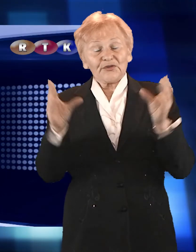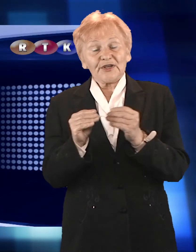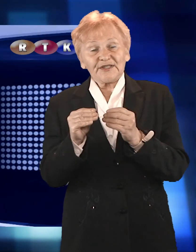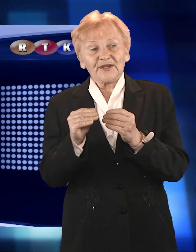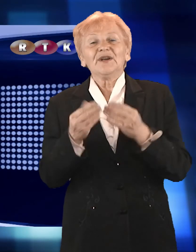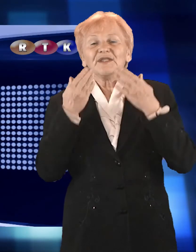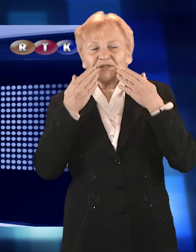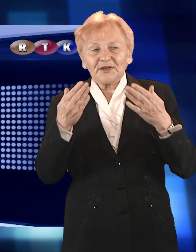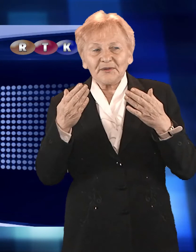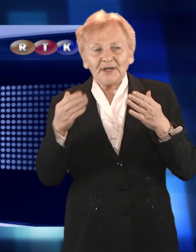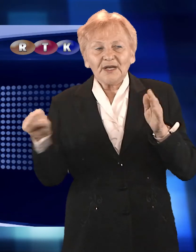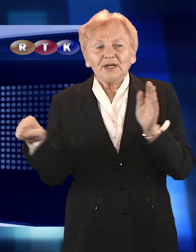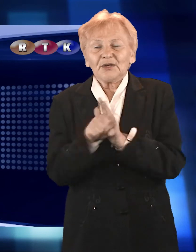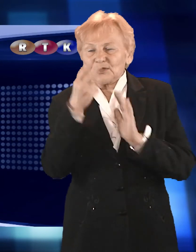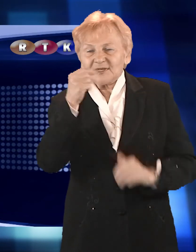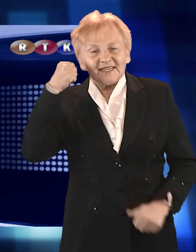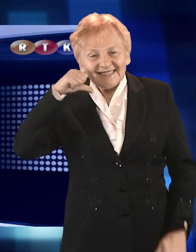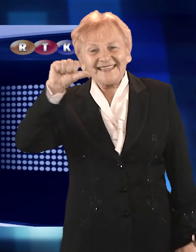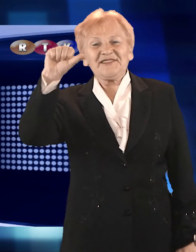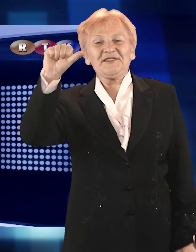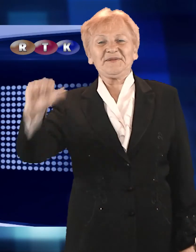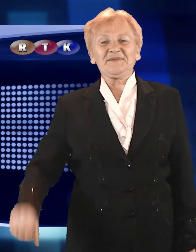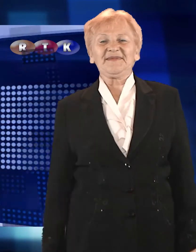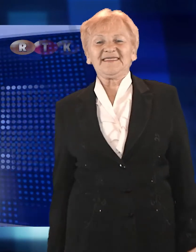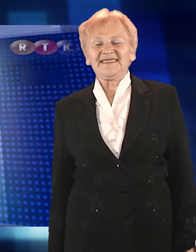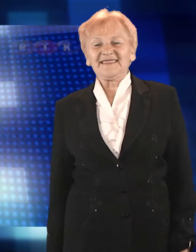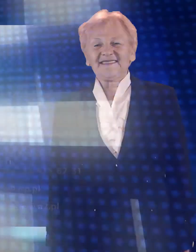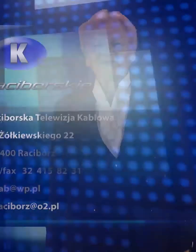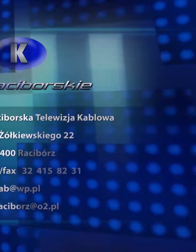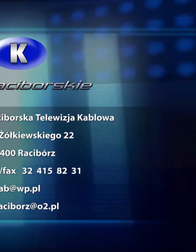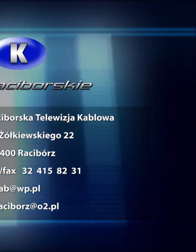niesłyszących to już wszystko. Dziękuję Państwu za uwagę i do zobaczenia za tydzień.